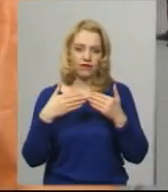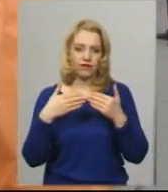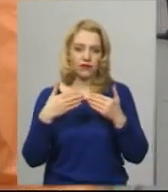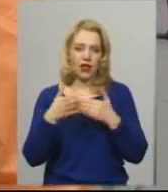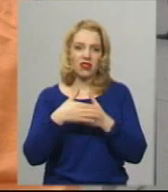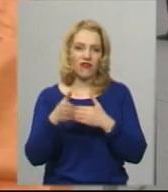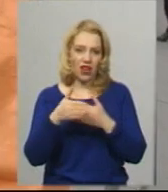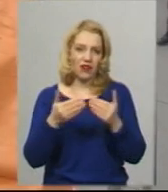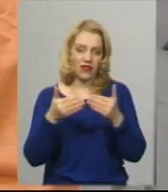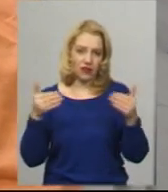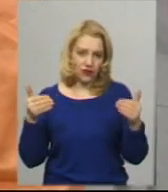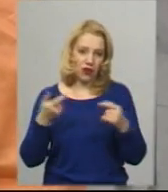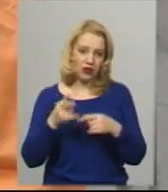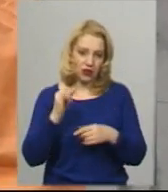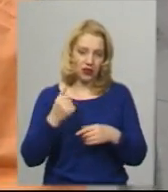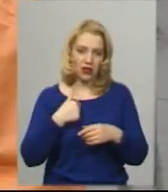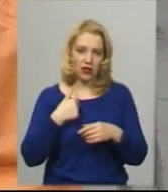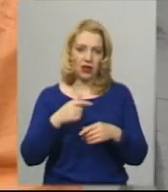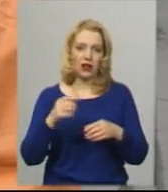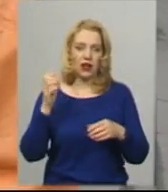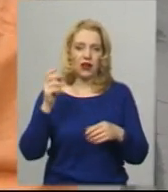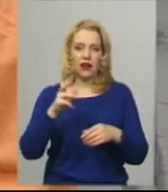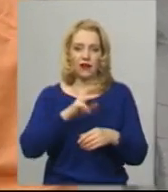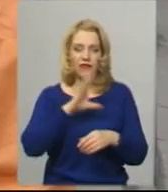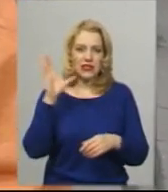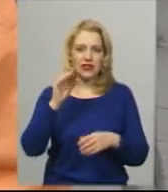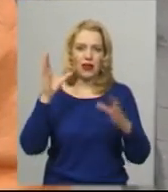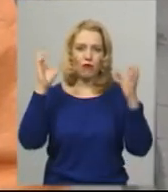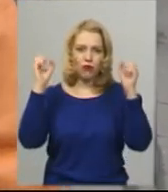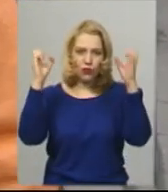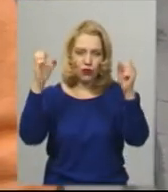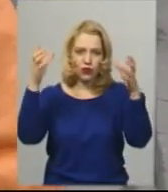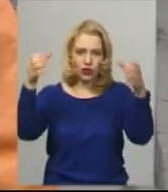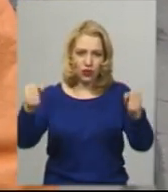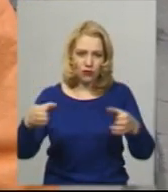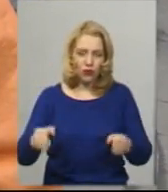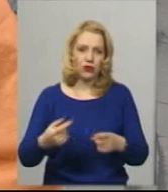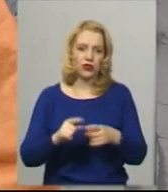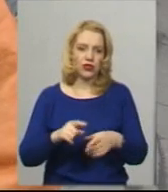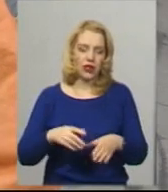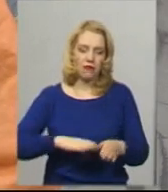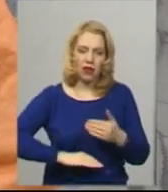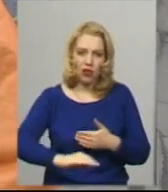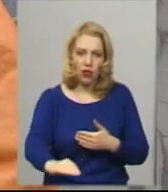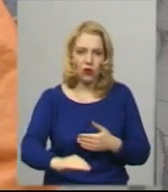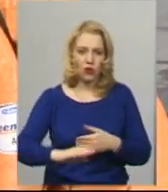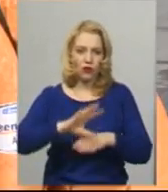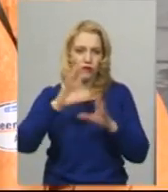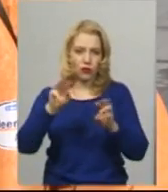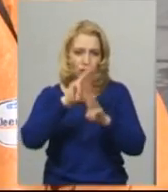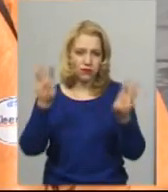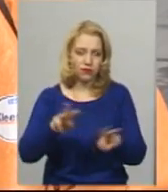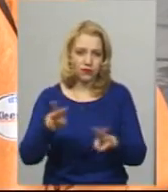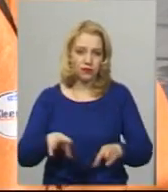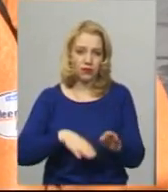і я йду, і поливаю поручнів, підлогу, кондуктор виходить, виходжу, і чекаю слідущого.